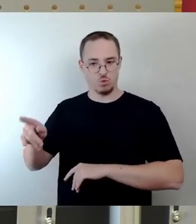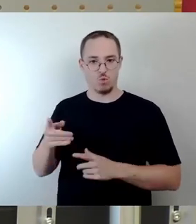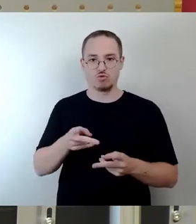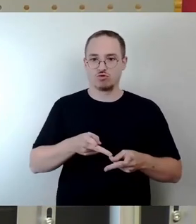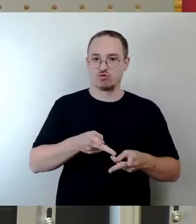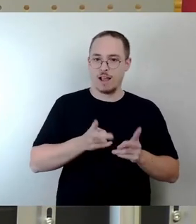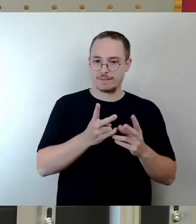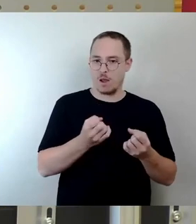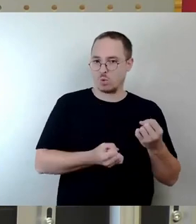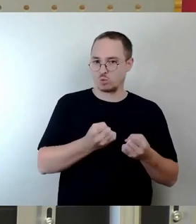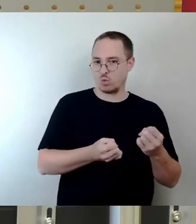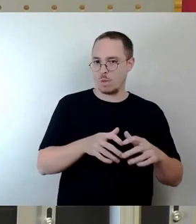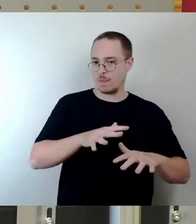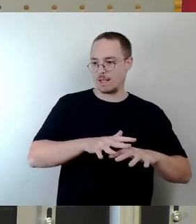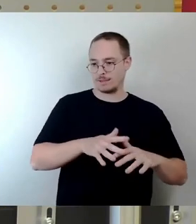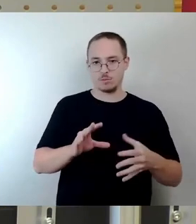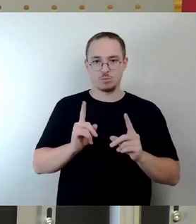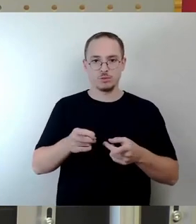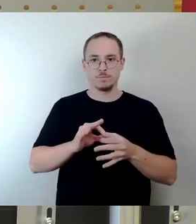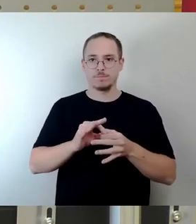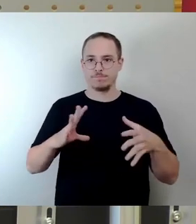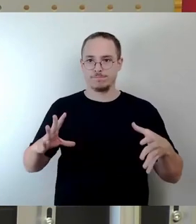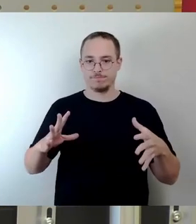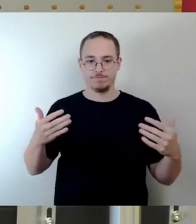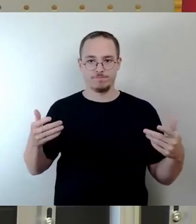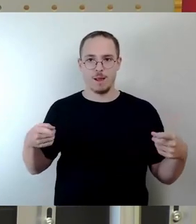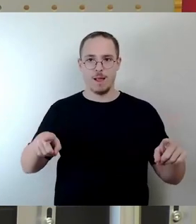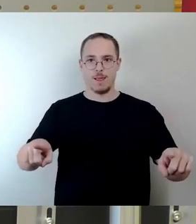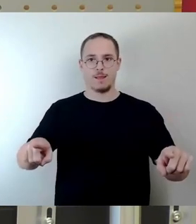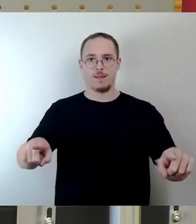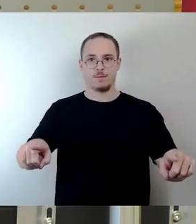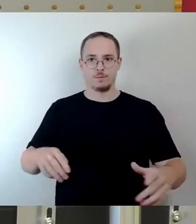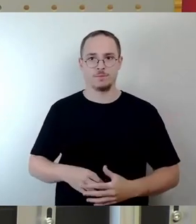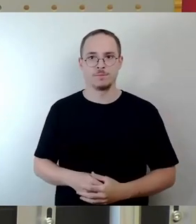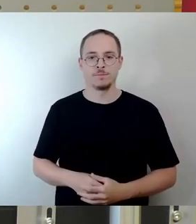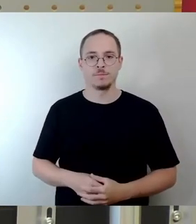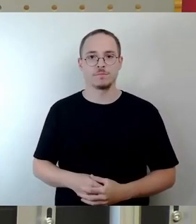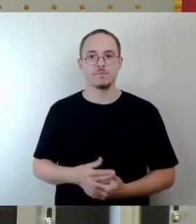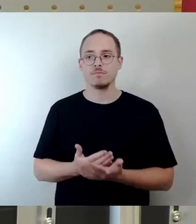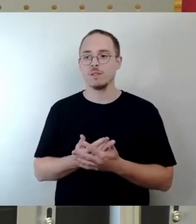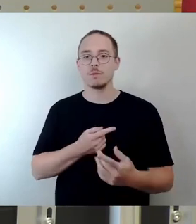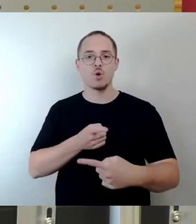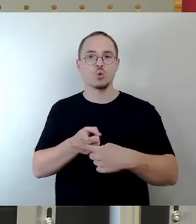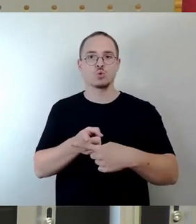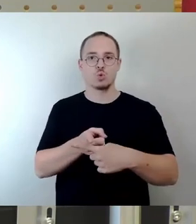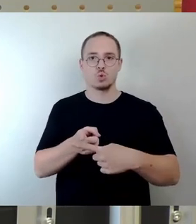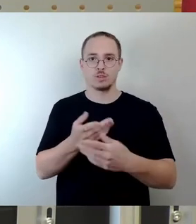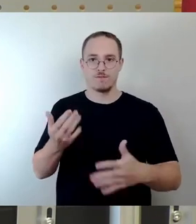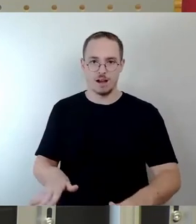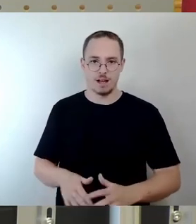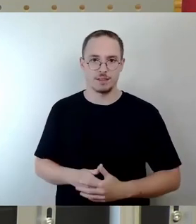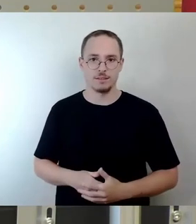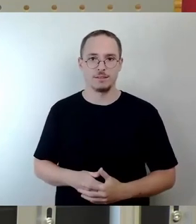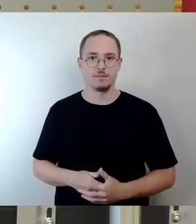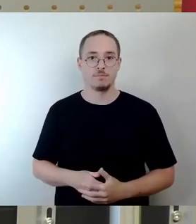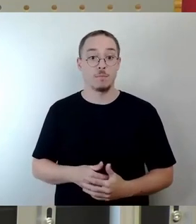zu stark befahrenen Straßen sollten vorzugsweise kreuzungsfrei errichtet werden. Die Errichtung modular aufgebauter Hochbahntrassen für den Radverkehr sollte wie in Stuttgart